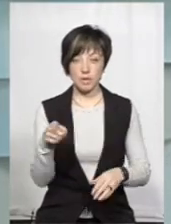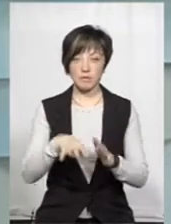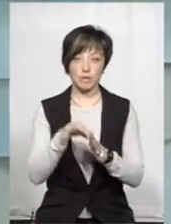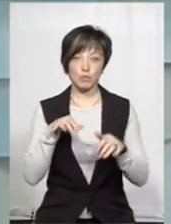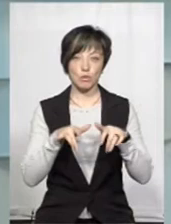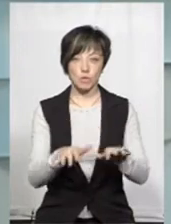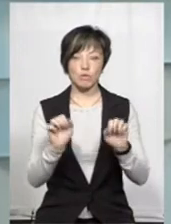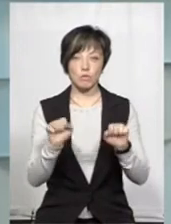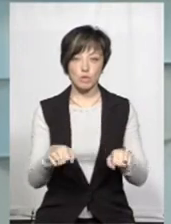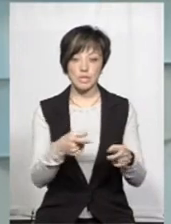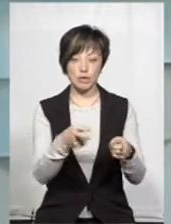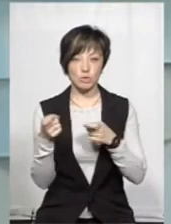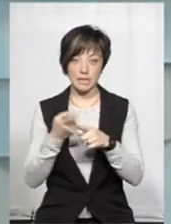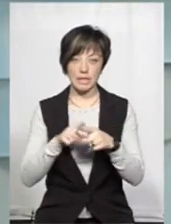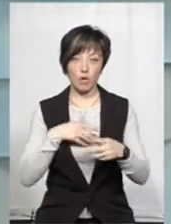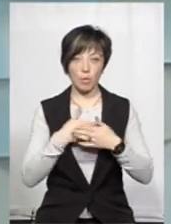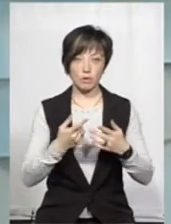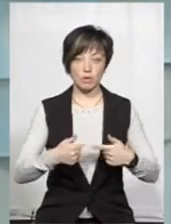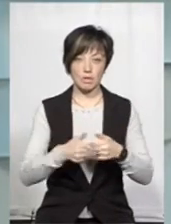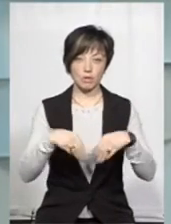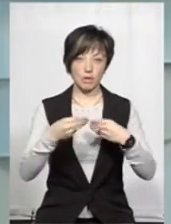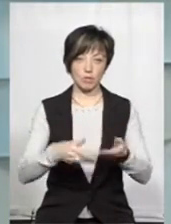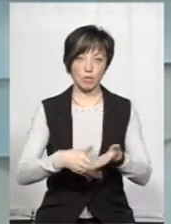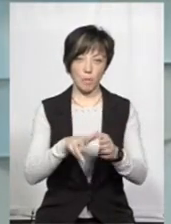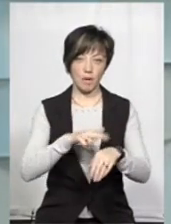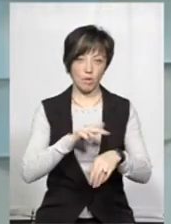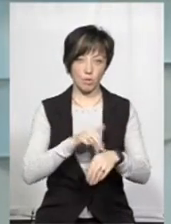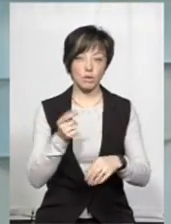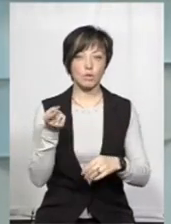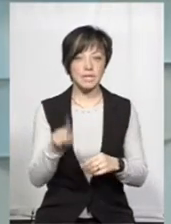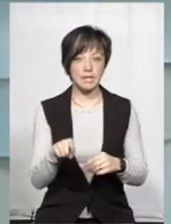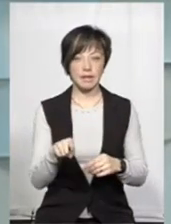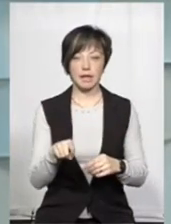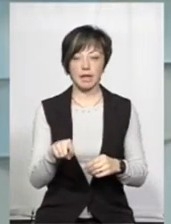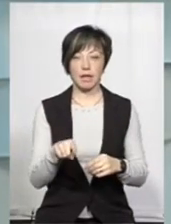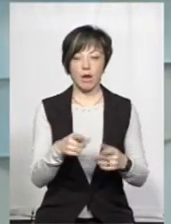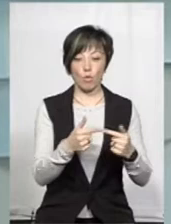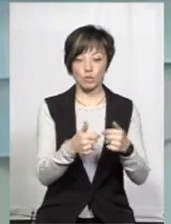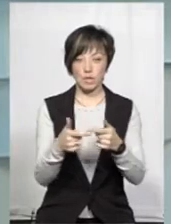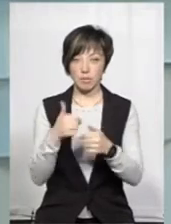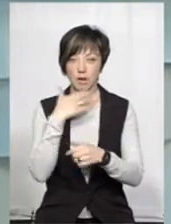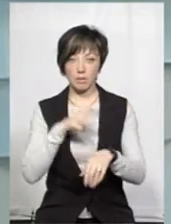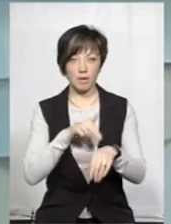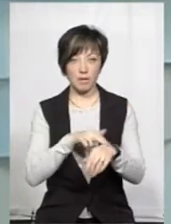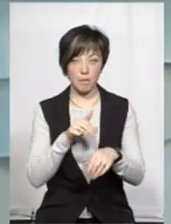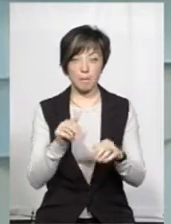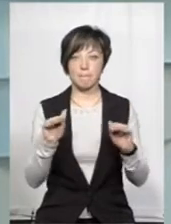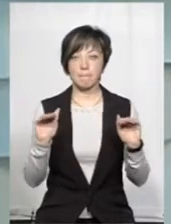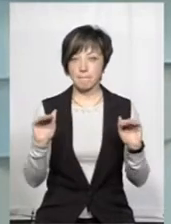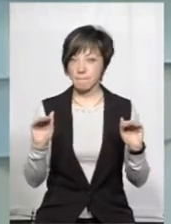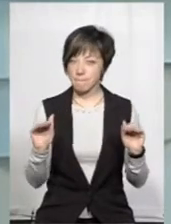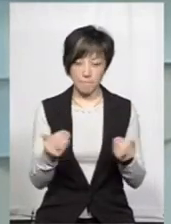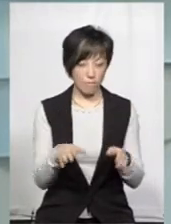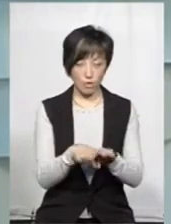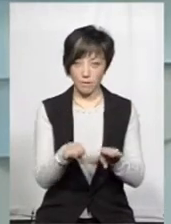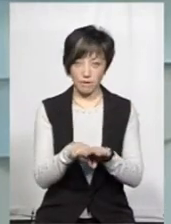виборчого процесу ми будемо їх залучати до надання допомоги правоохоронцям. Оскільки дільниць багато, правоохоронців набагато, якщо